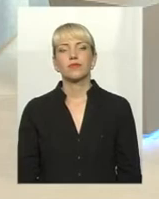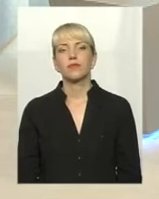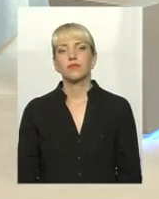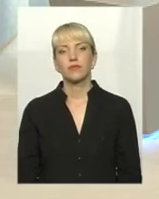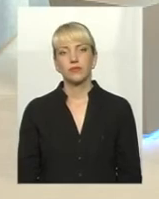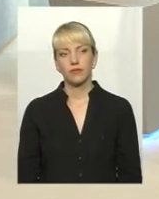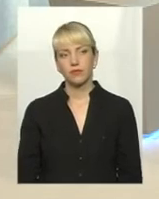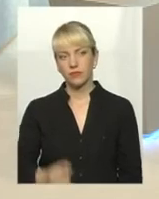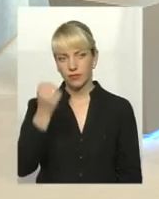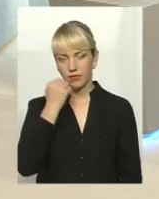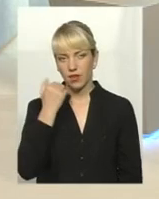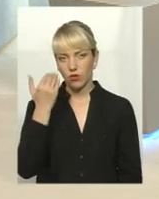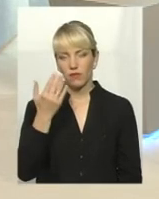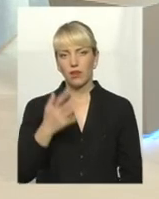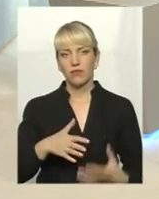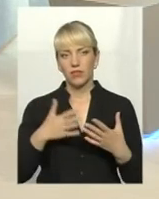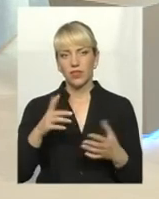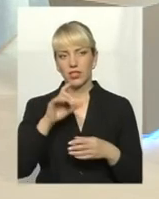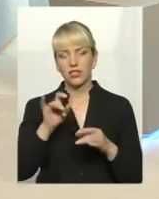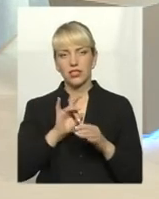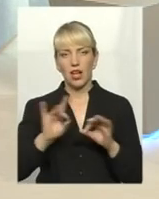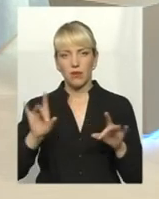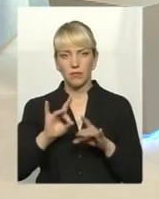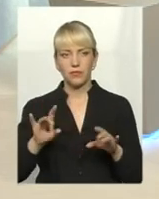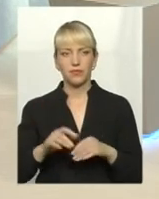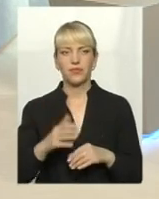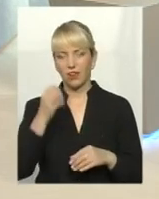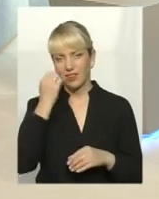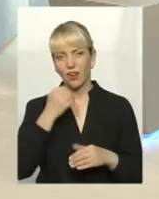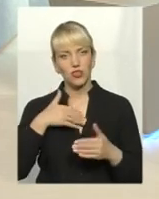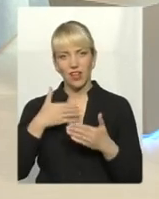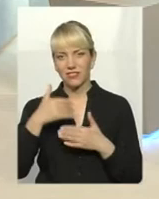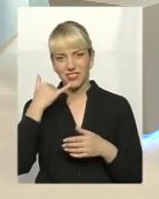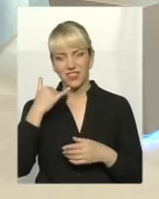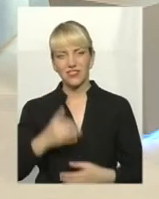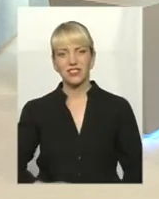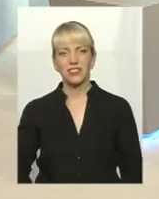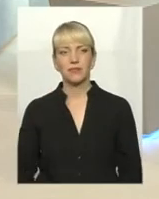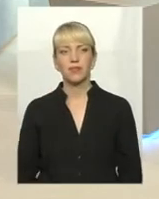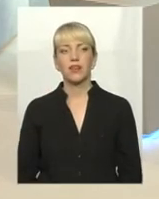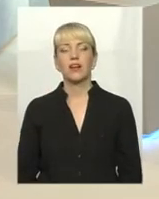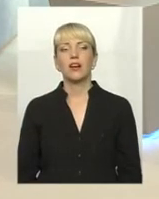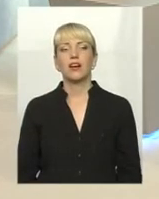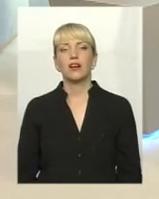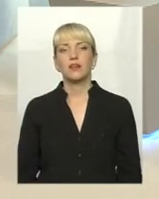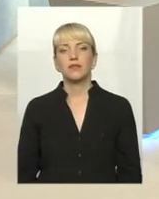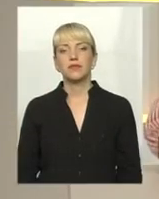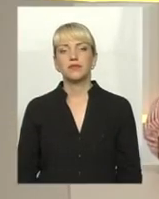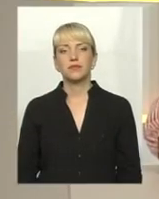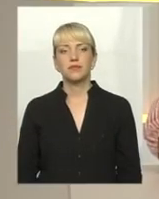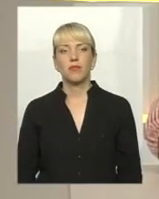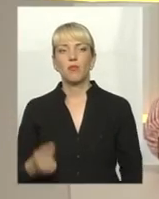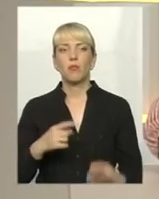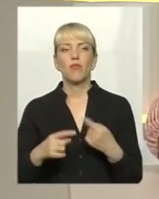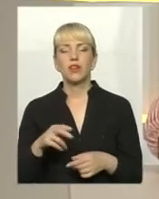Дякую вам велике за те, що прокоментували. за активність. Олег Васильович, повернуся все ж таки до вас, і до того,